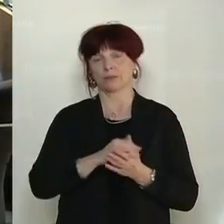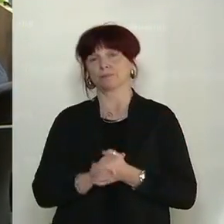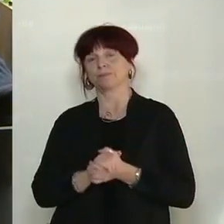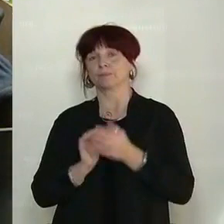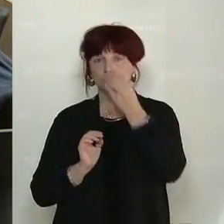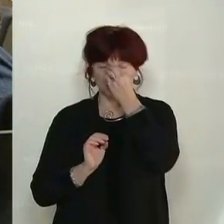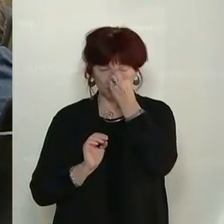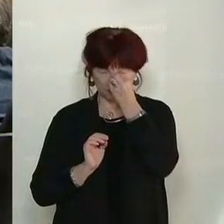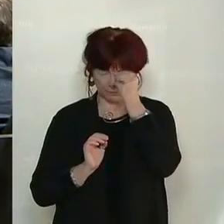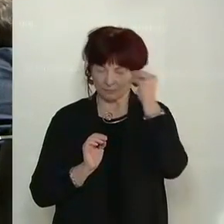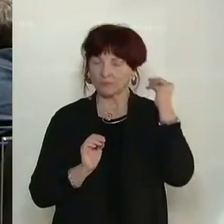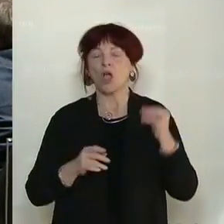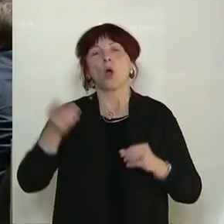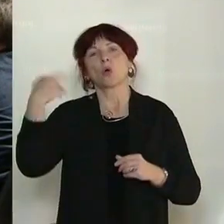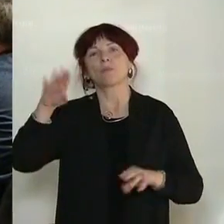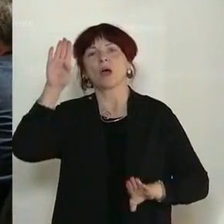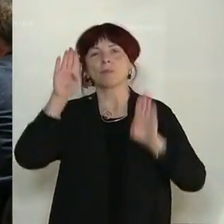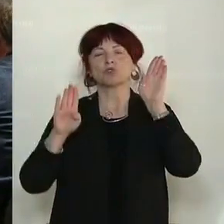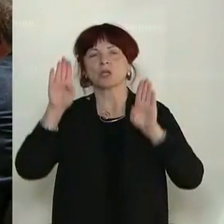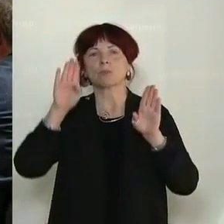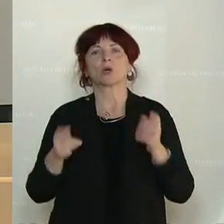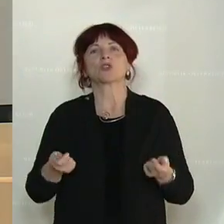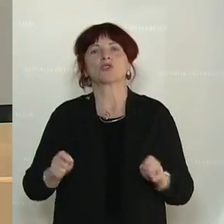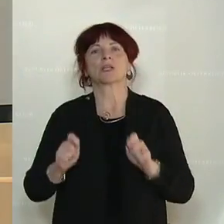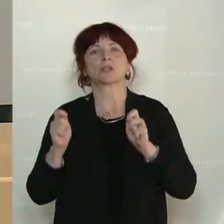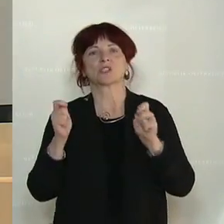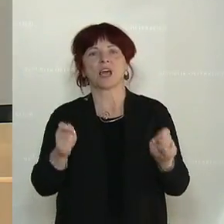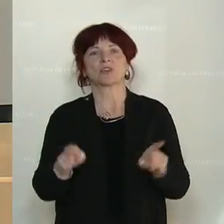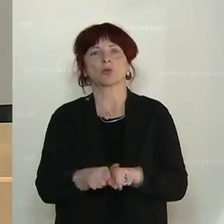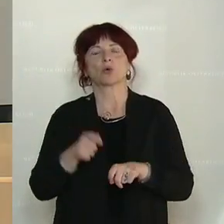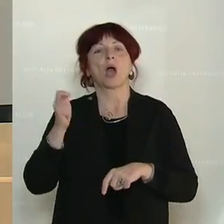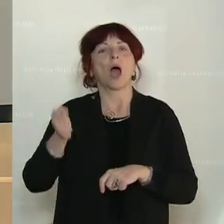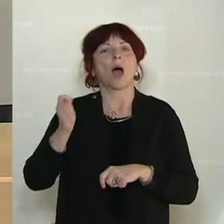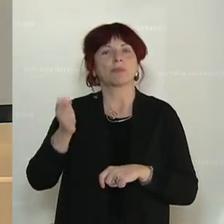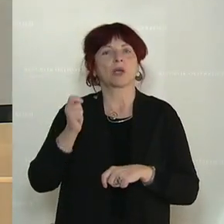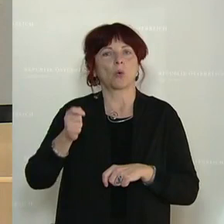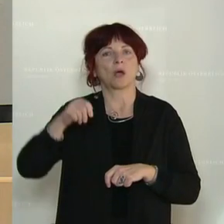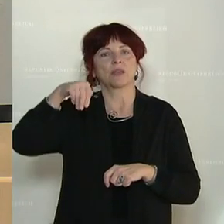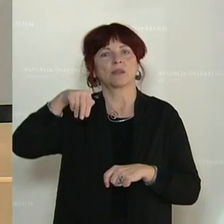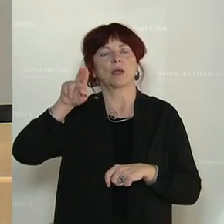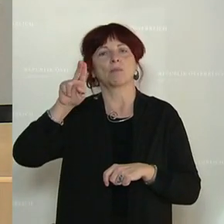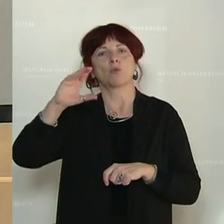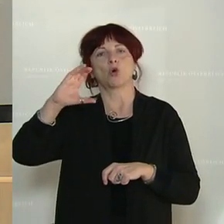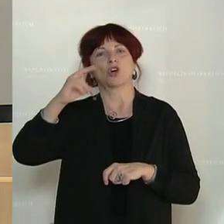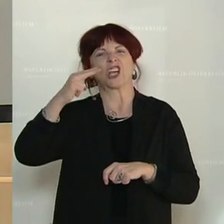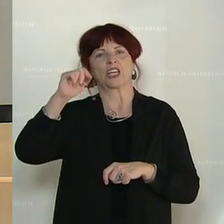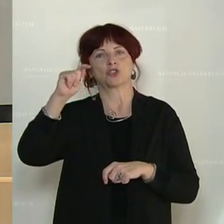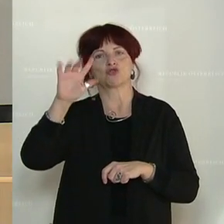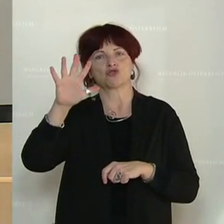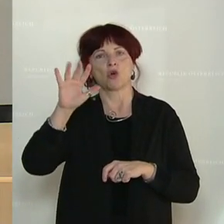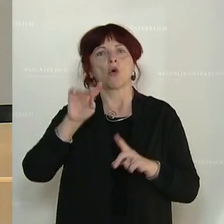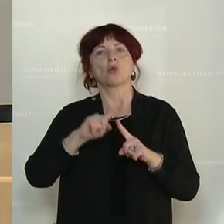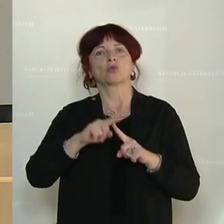Wir gelangen zur Abstimmung über den Entschließungsantrag der Abgeordneten Muchitsch. Kolleginnen und Kollegen betreffend